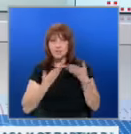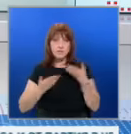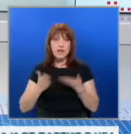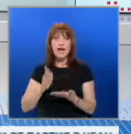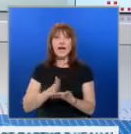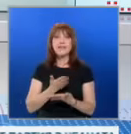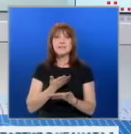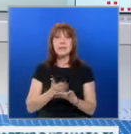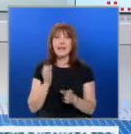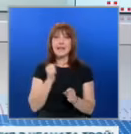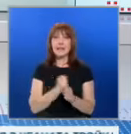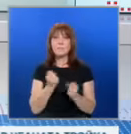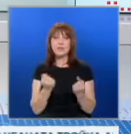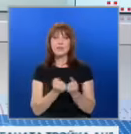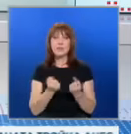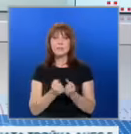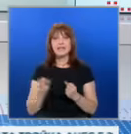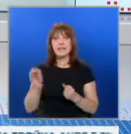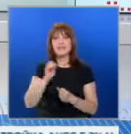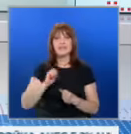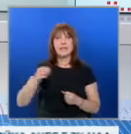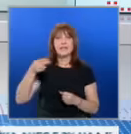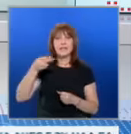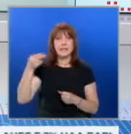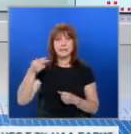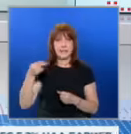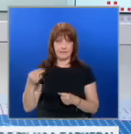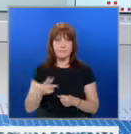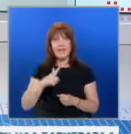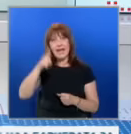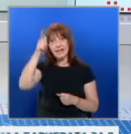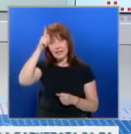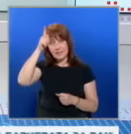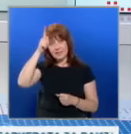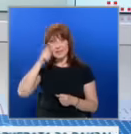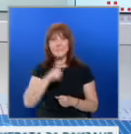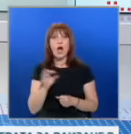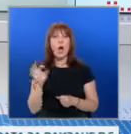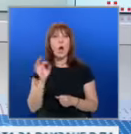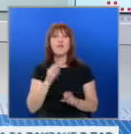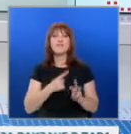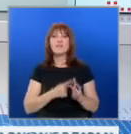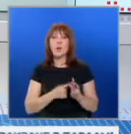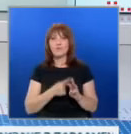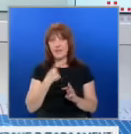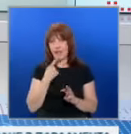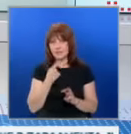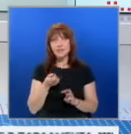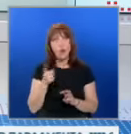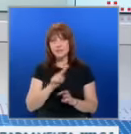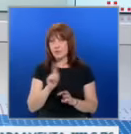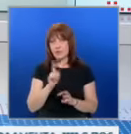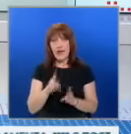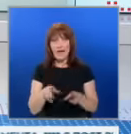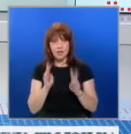разпределението на постовете в европейските институции. Между време, но германският канцлер Олаф Шолц заяви, че все още